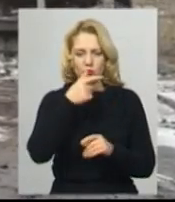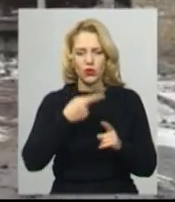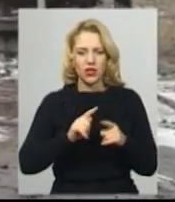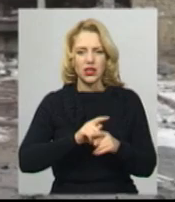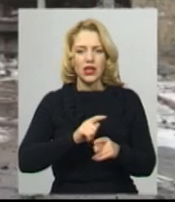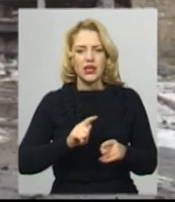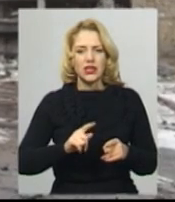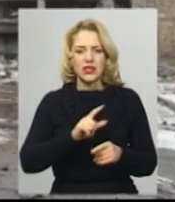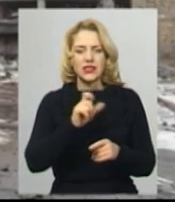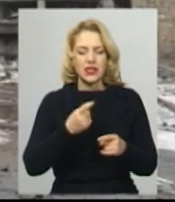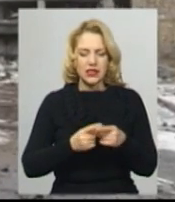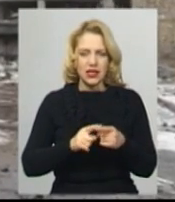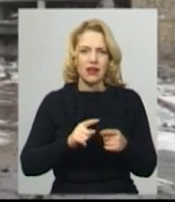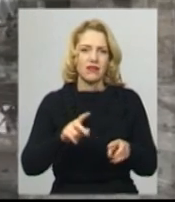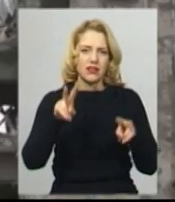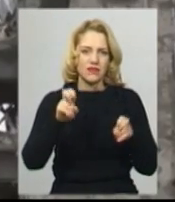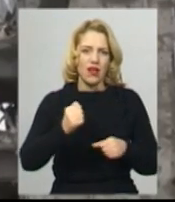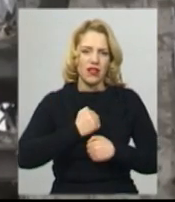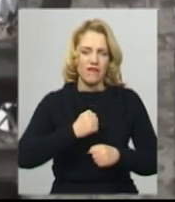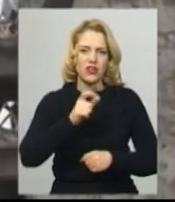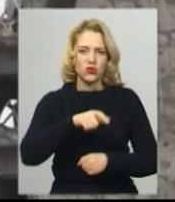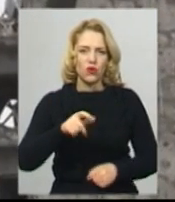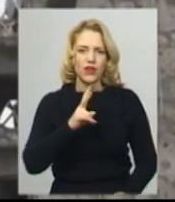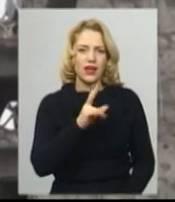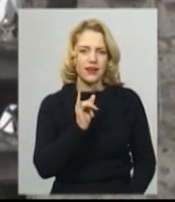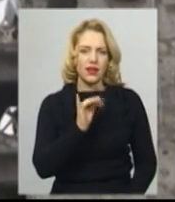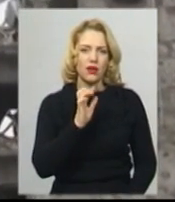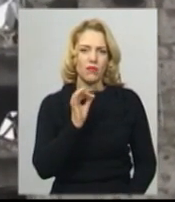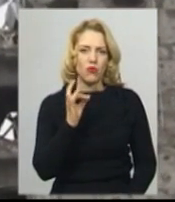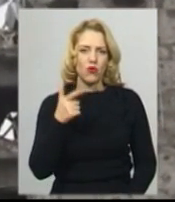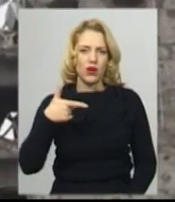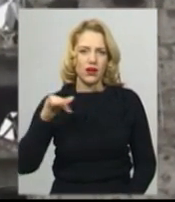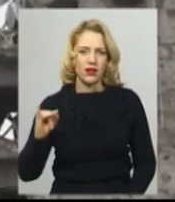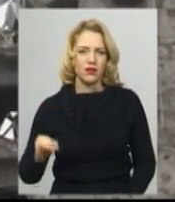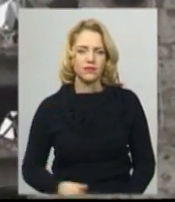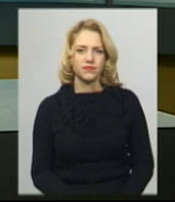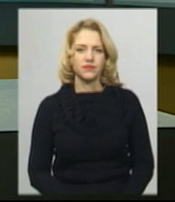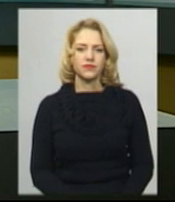військових прозвали кіборгами. Дарина Денисенко, Дарина Коломієць, Ігор Якубчик. Новини на Суспільному.